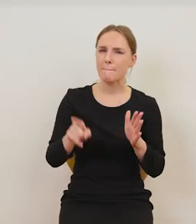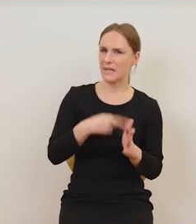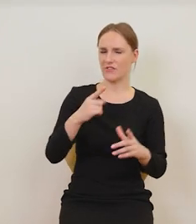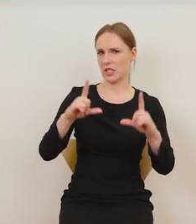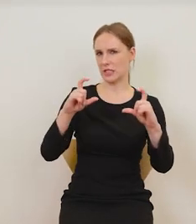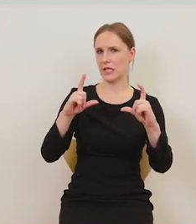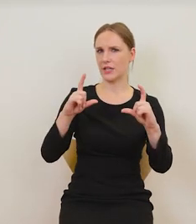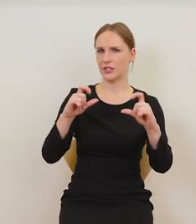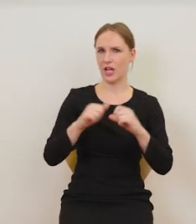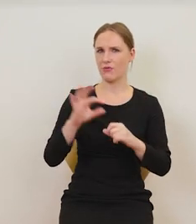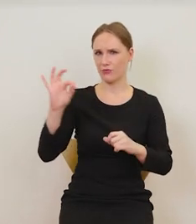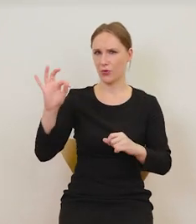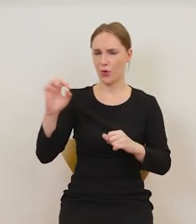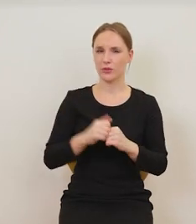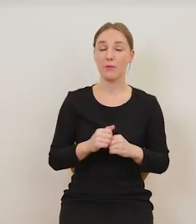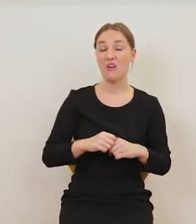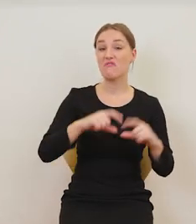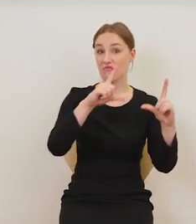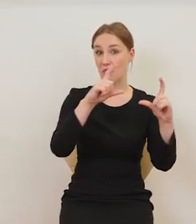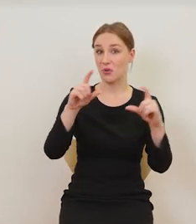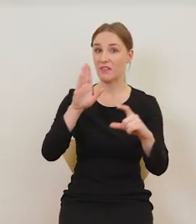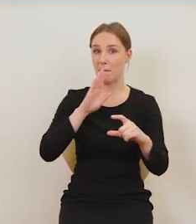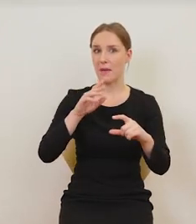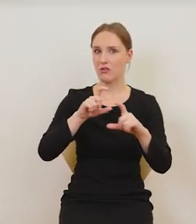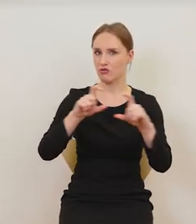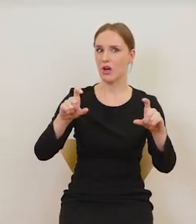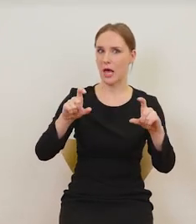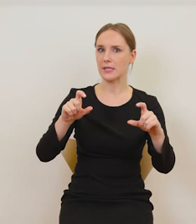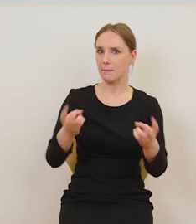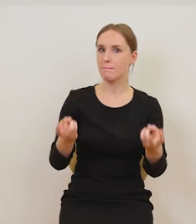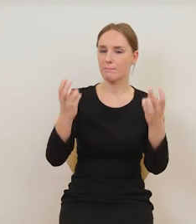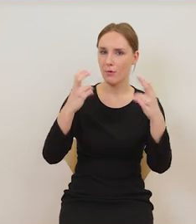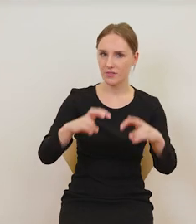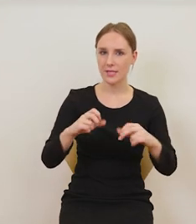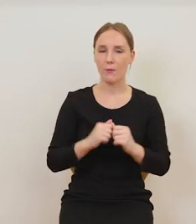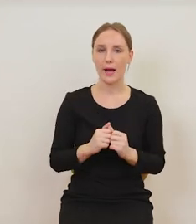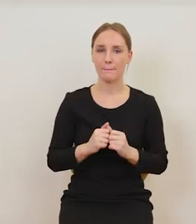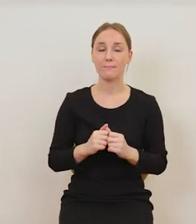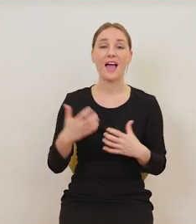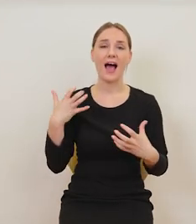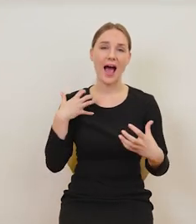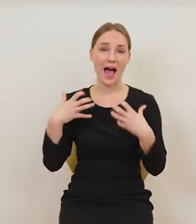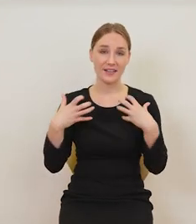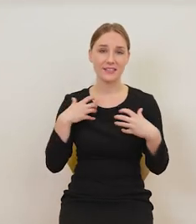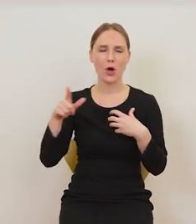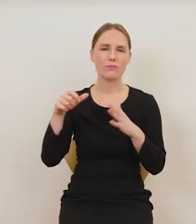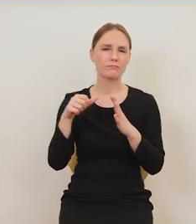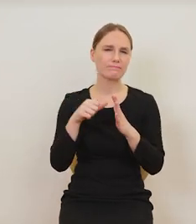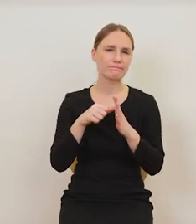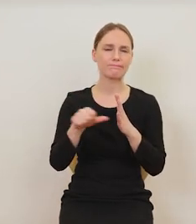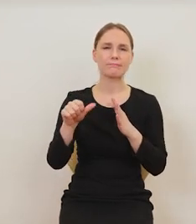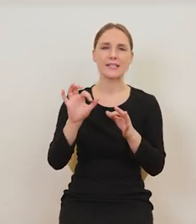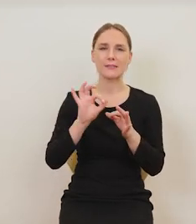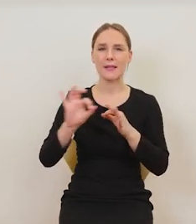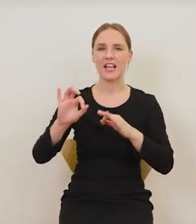ogóle Toulouse Lautrec, a wtedy w ogóle fotografia się pokazała na świecie. Specjałem artysty to było tak zwane